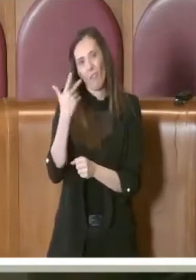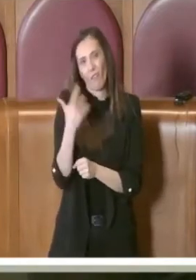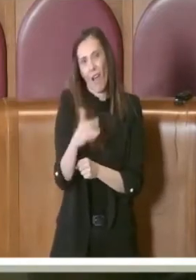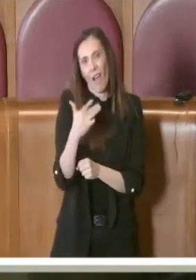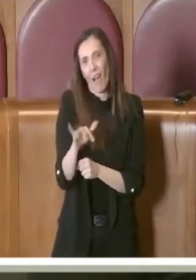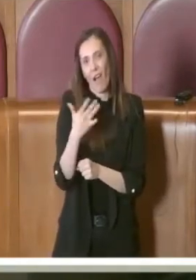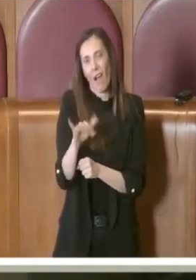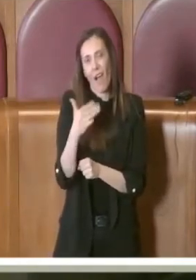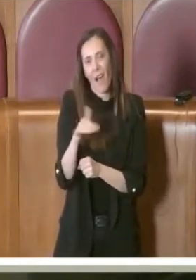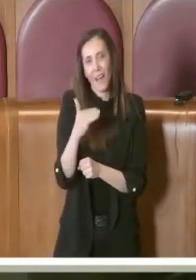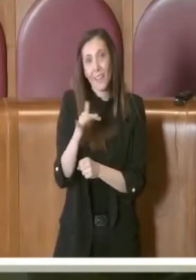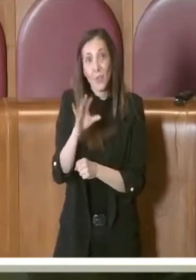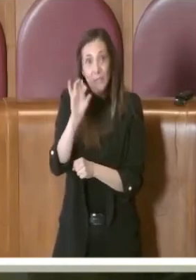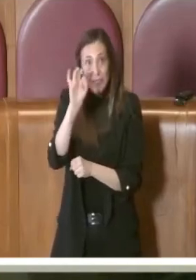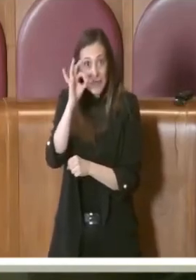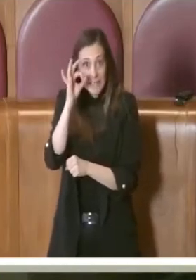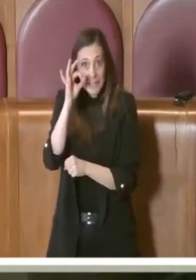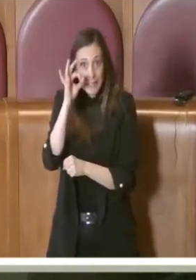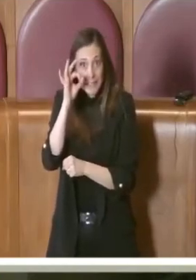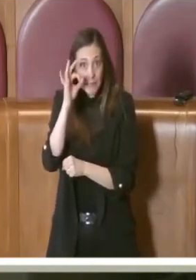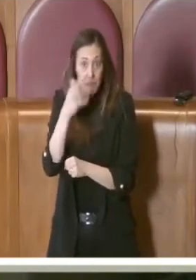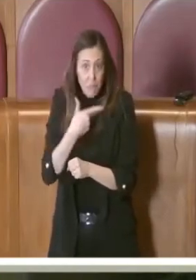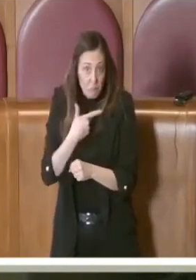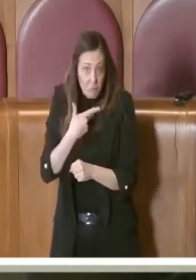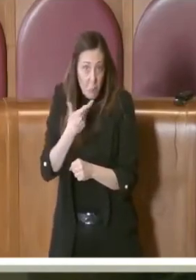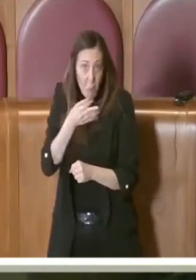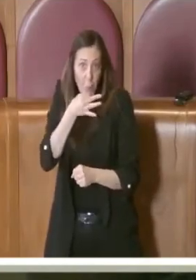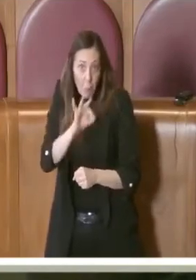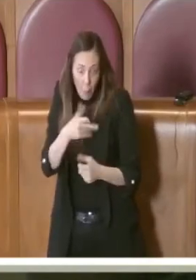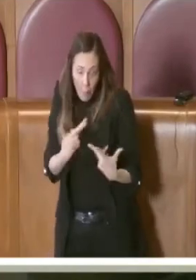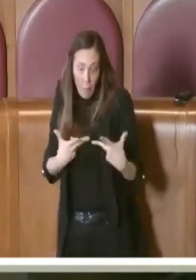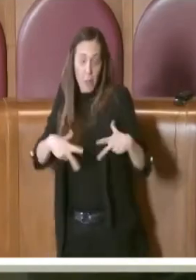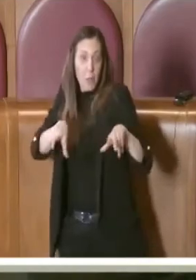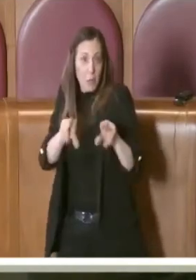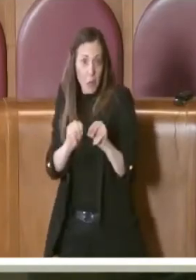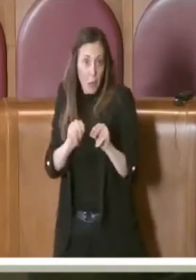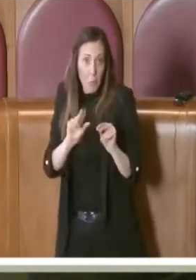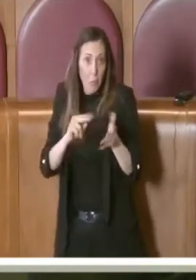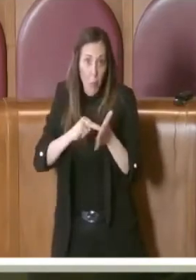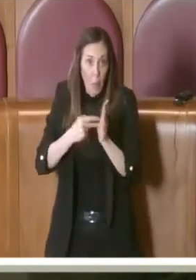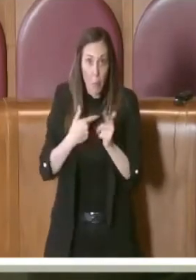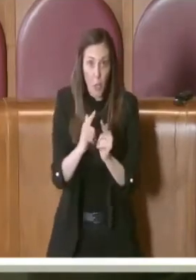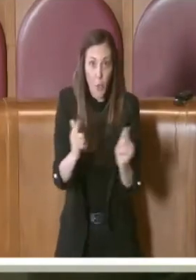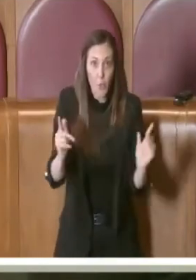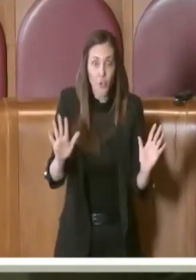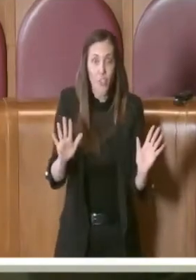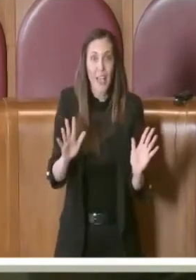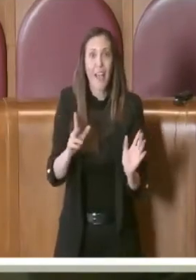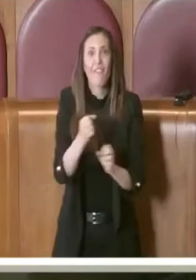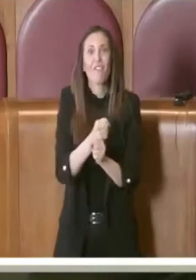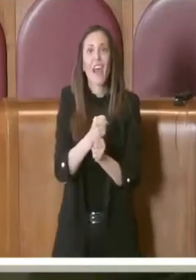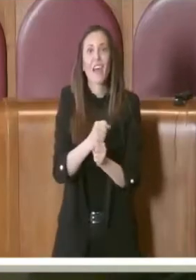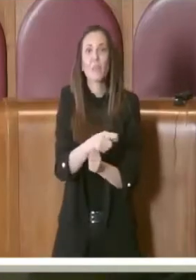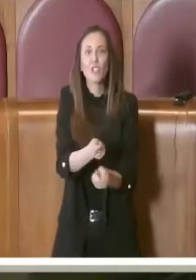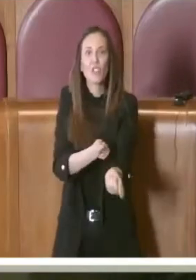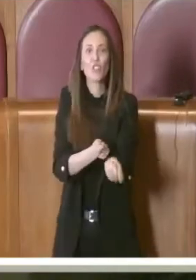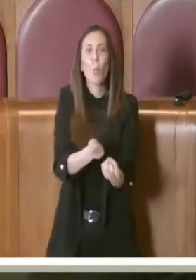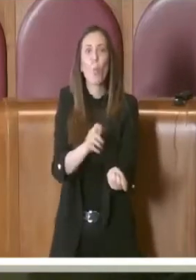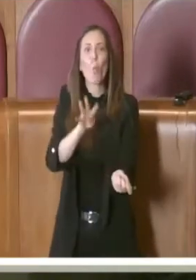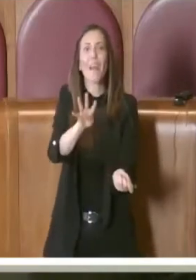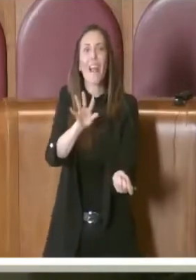se c'è bisogno di ribadirlo lo faccio anche io, gestisce 45 farmacie